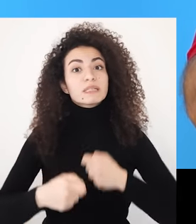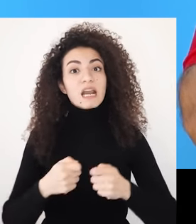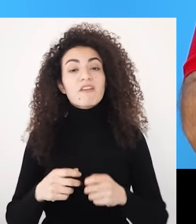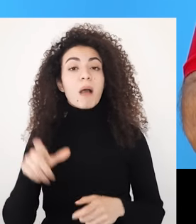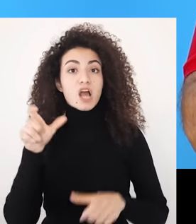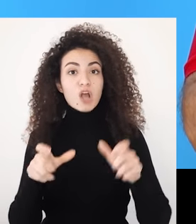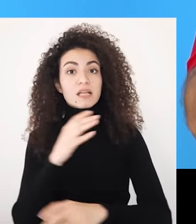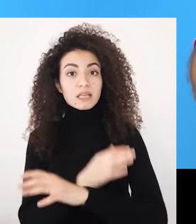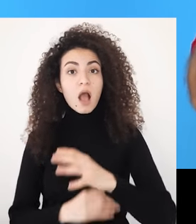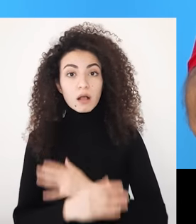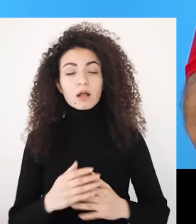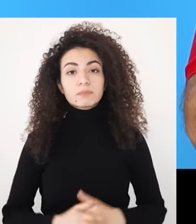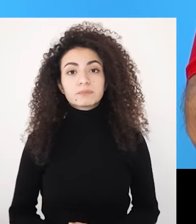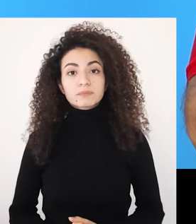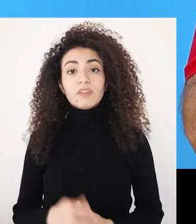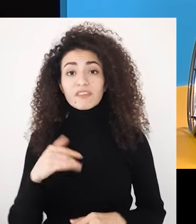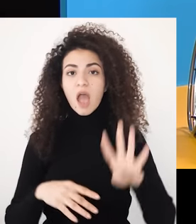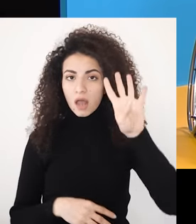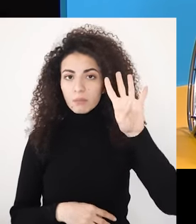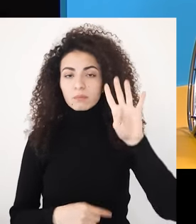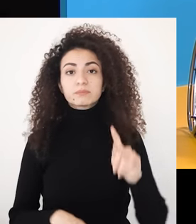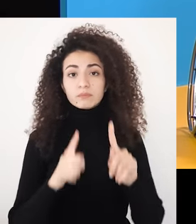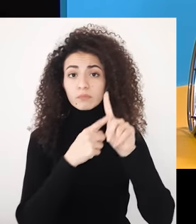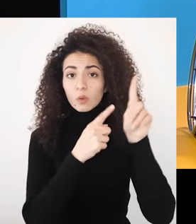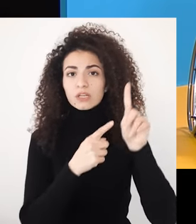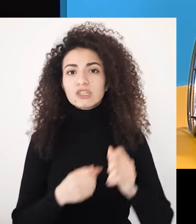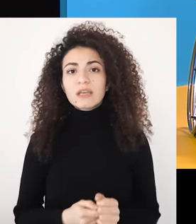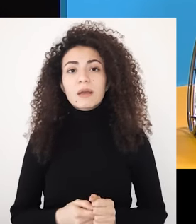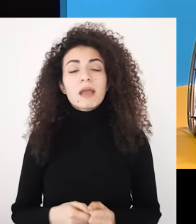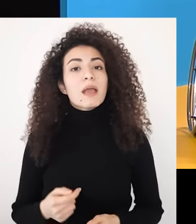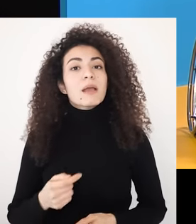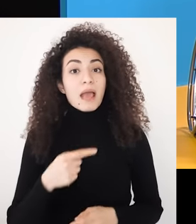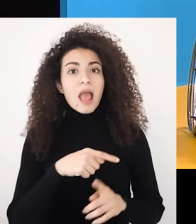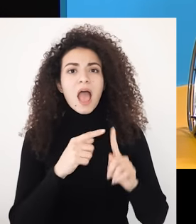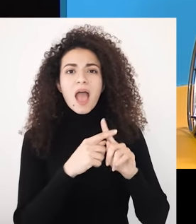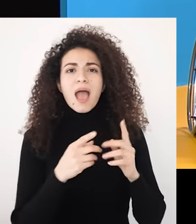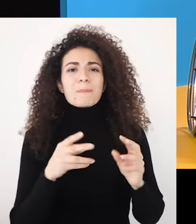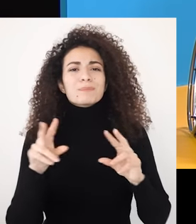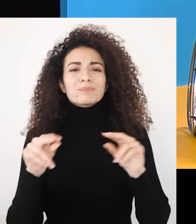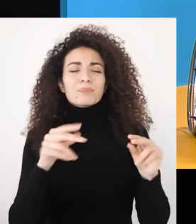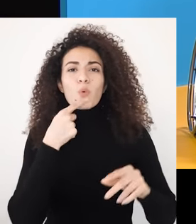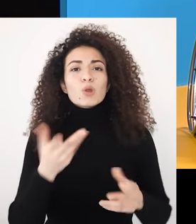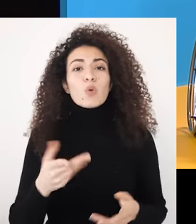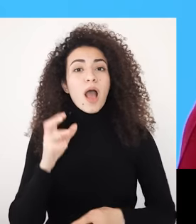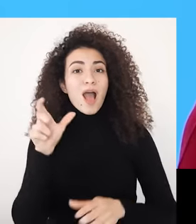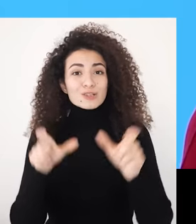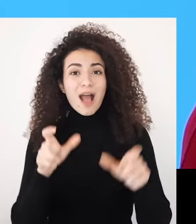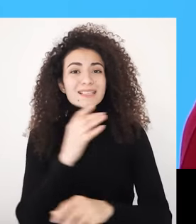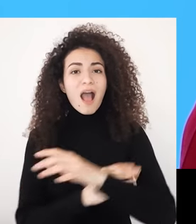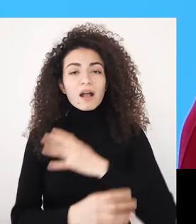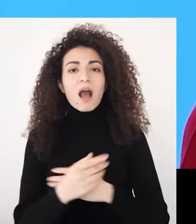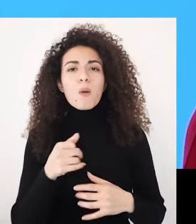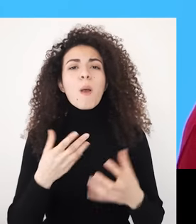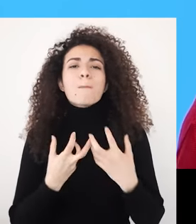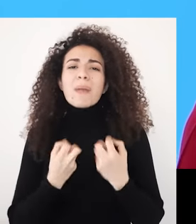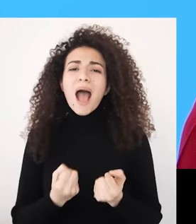الأشخاص ذوات الإعاقة أبرزة أربعة أولاً نموذج الخيري بيميل إلى عرض أشخاص ذوية الإعاقة كضحايا